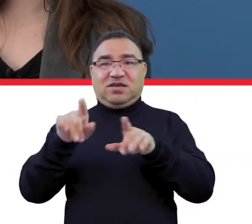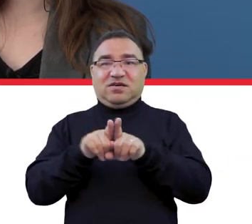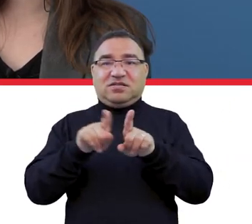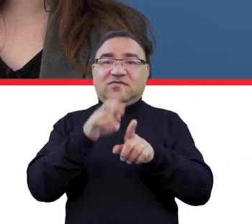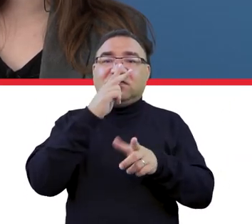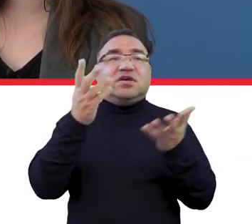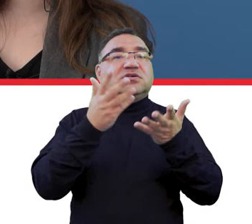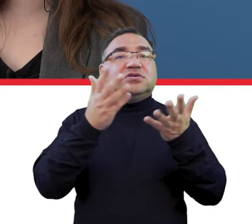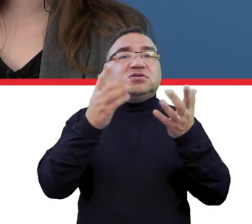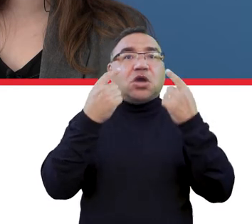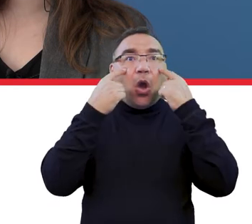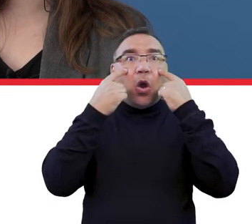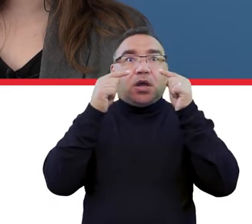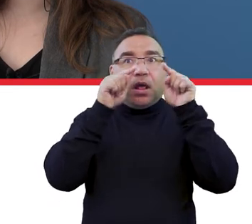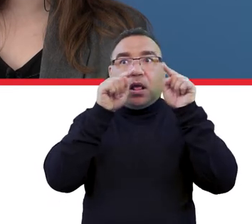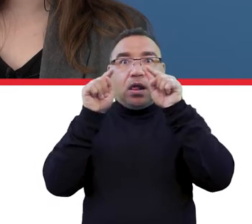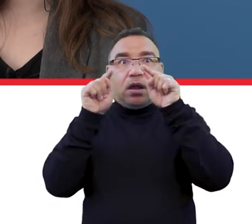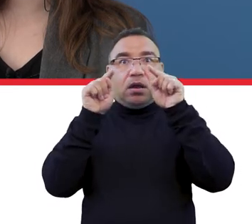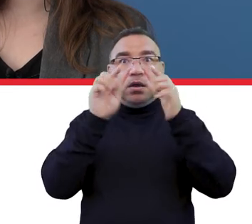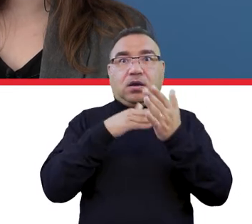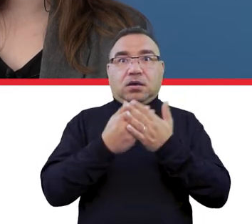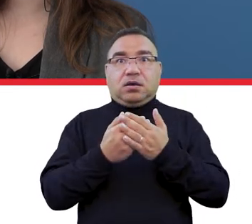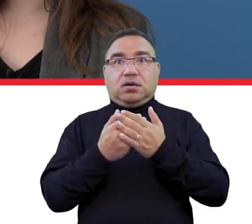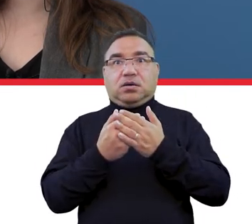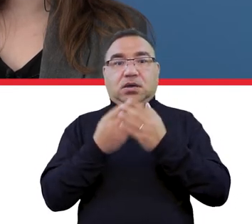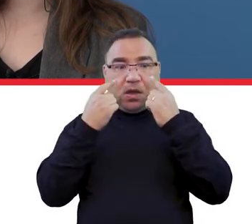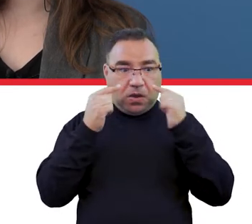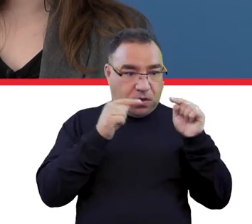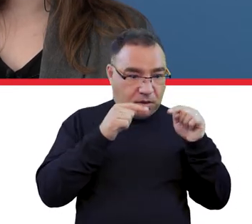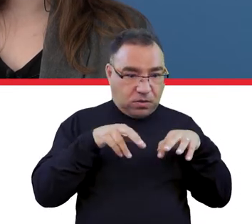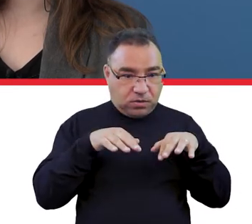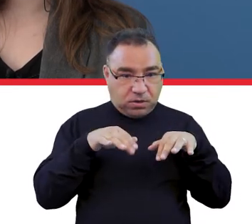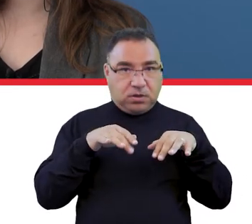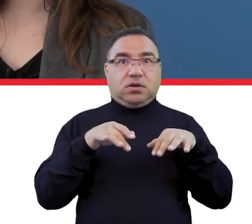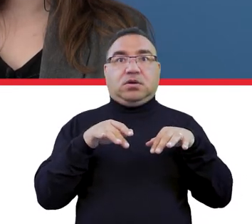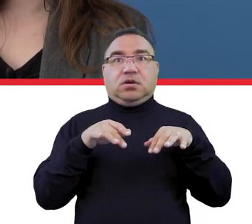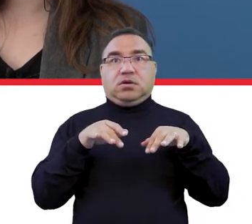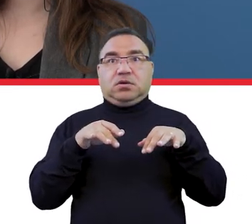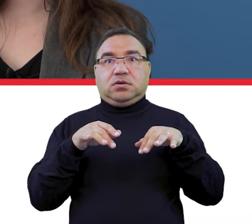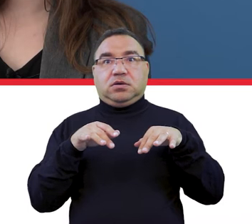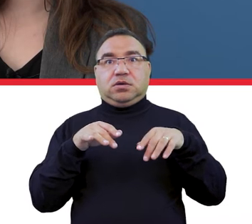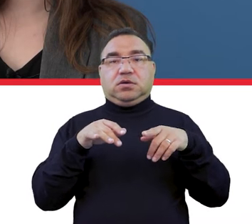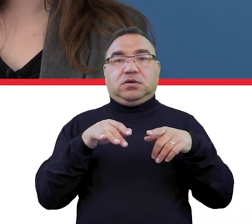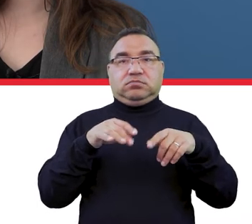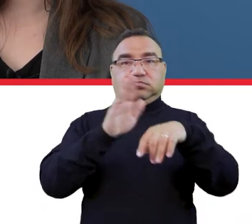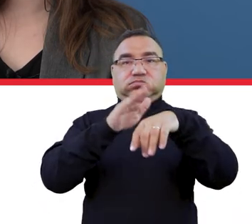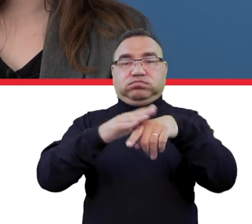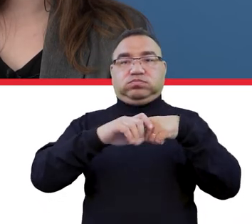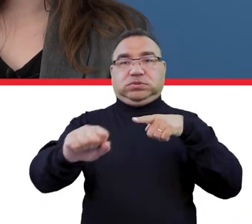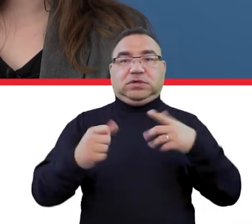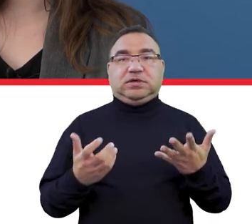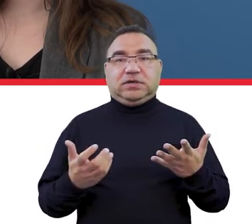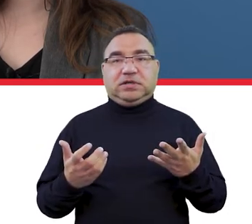gdzie student ma skierowany wzrok i jak odwracał uwagę od komputera, to już się komunikat dyscyplinujący pojawiał.